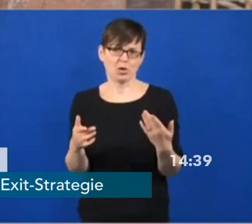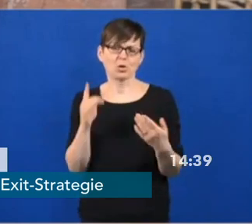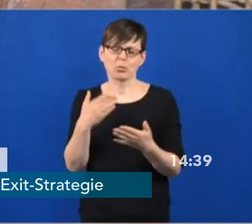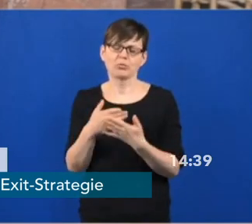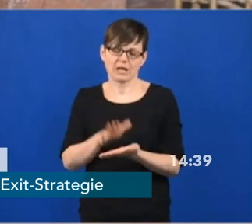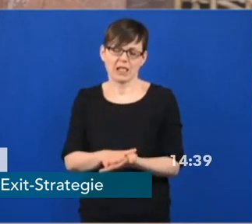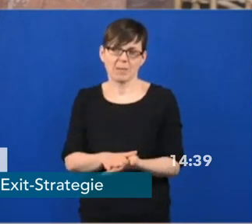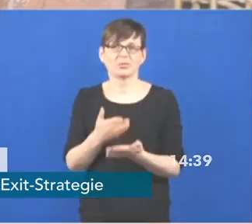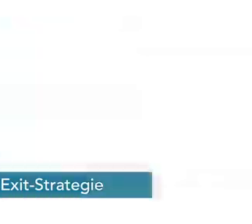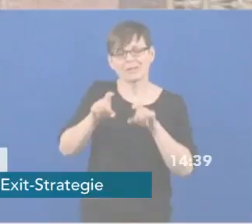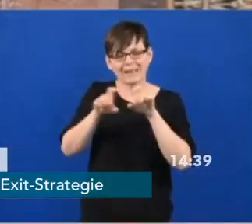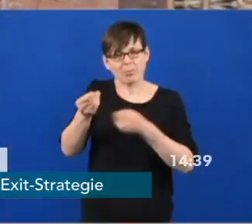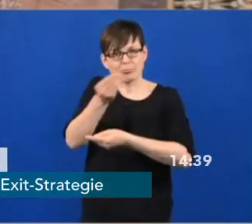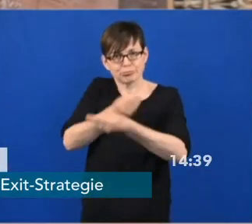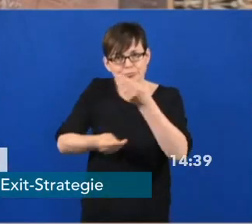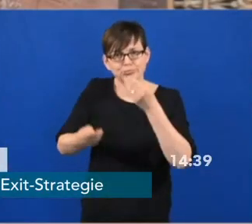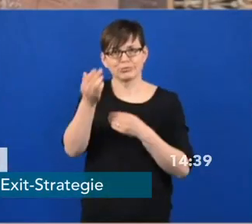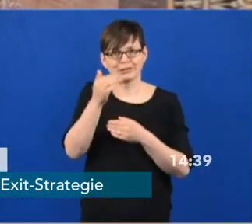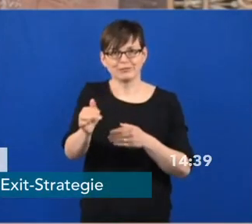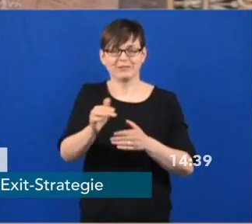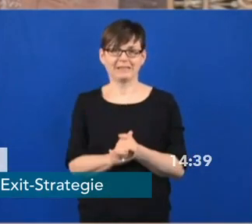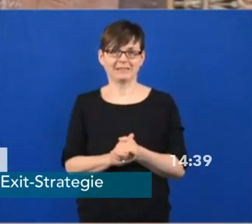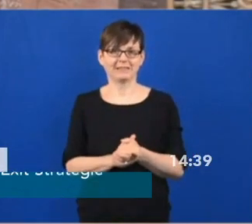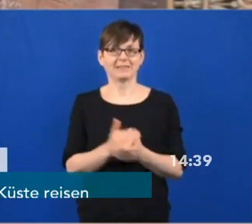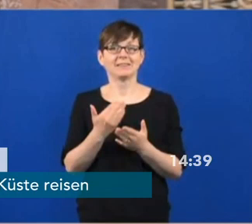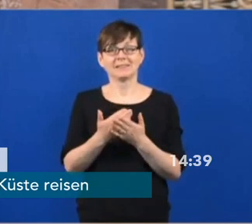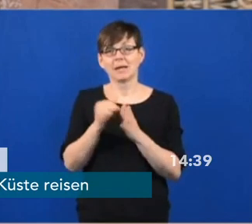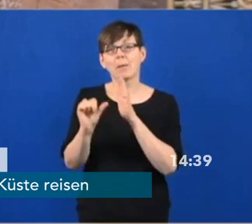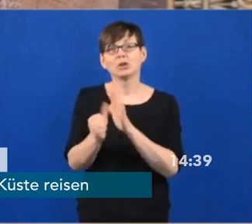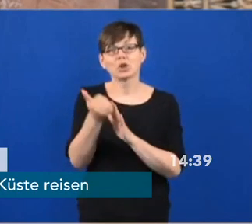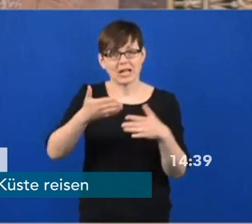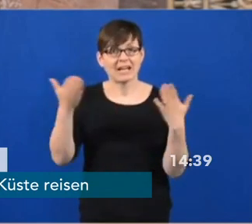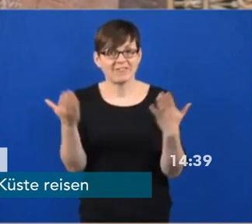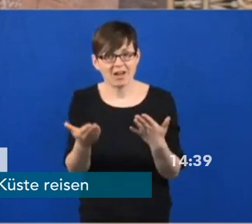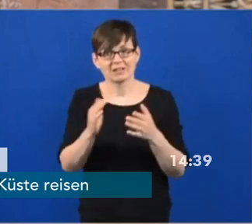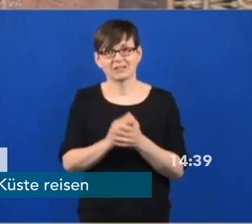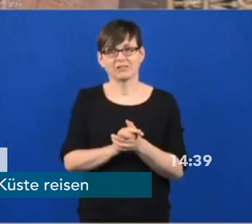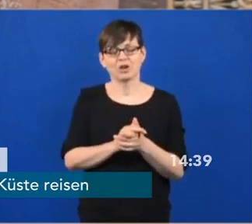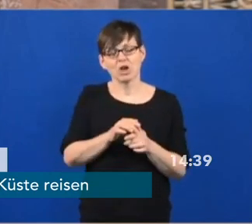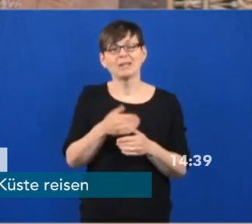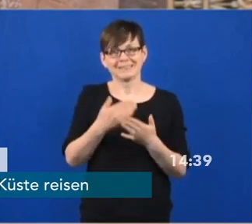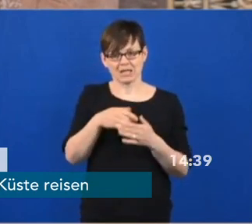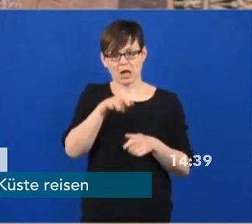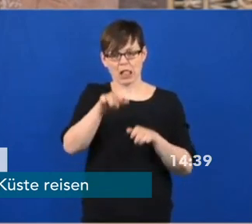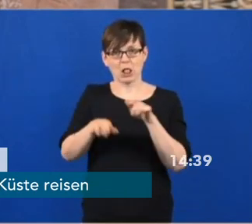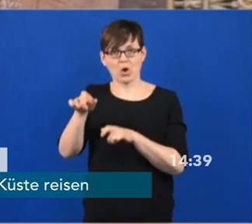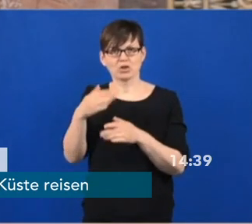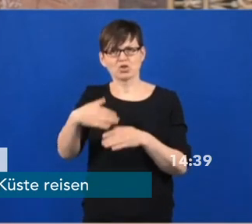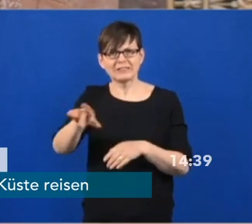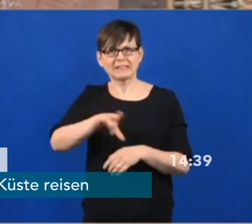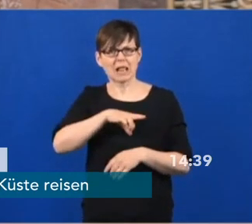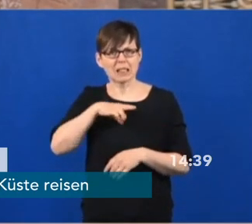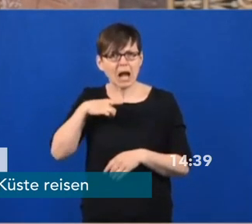Küstenländer betroffen. Diese Besonderheit, dass dort Personen, die über einen längeren Zeitraum schon in ihrer Zweitwohnung waren und dann nach